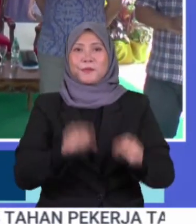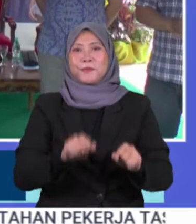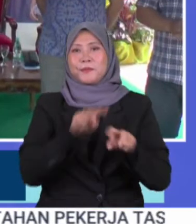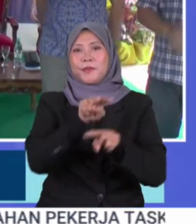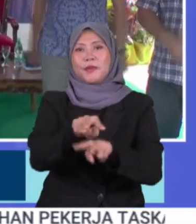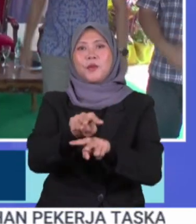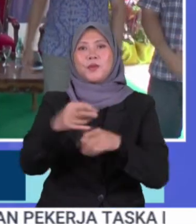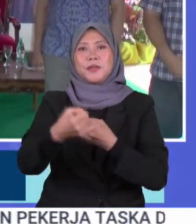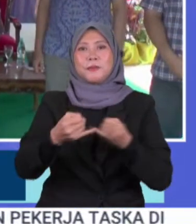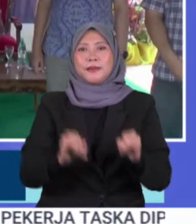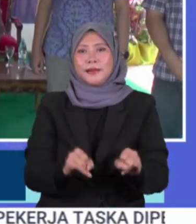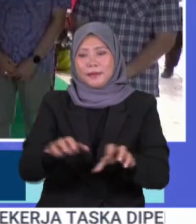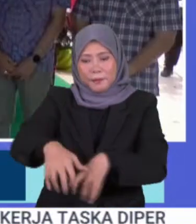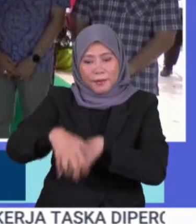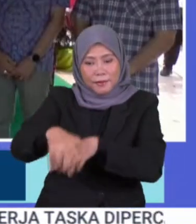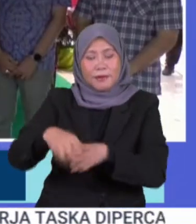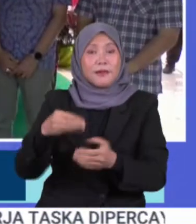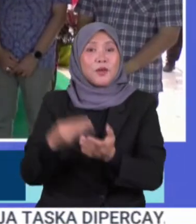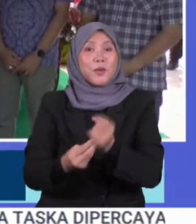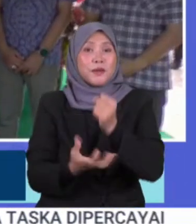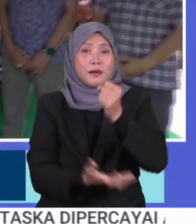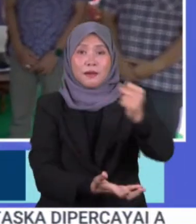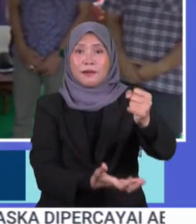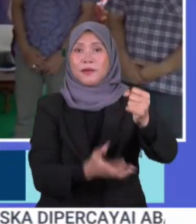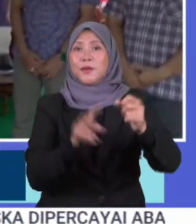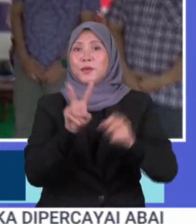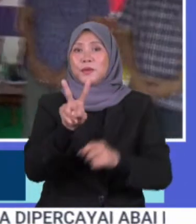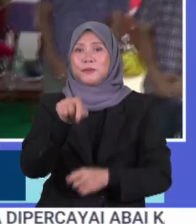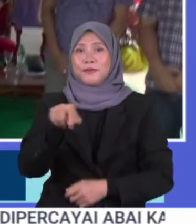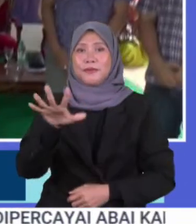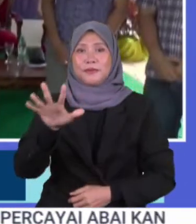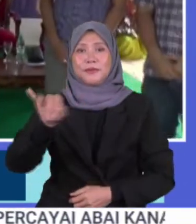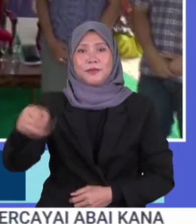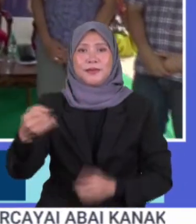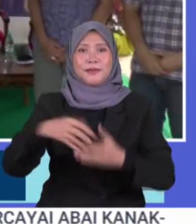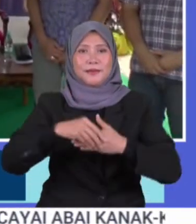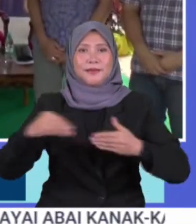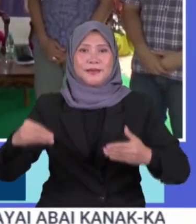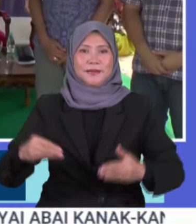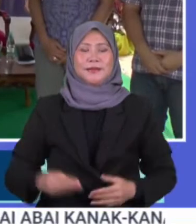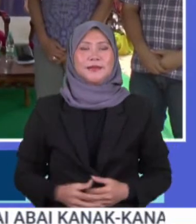Jabatan Pertanian Negeri melibatkan peruntukan RM2.5 juta